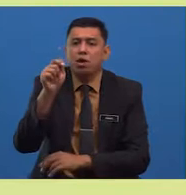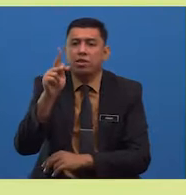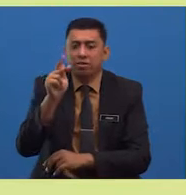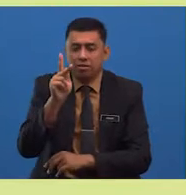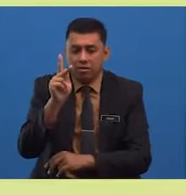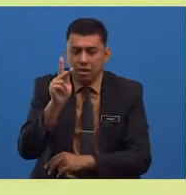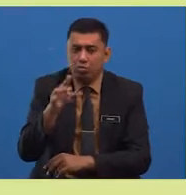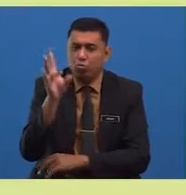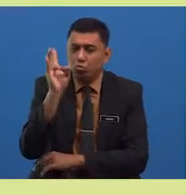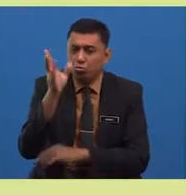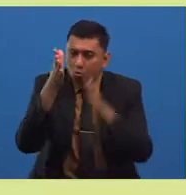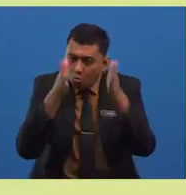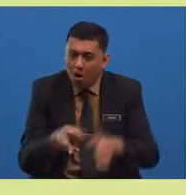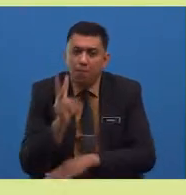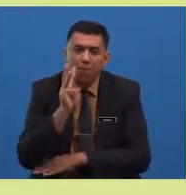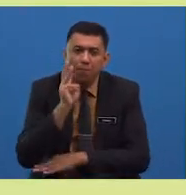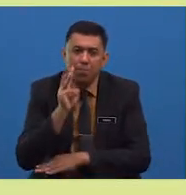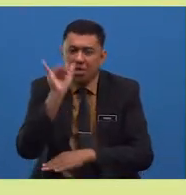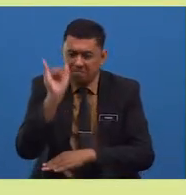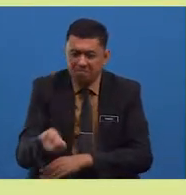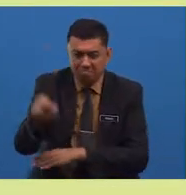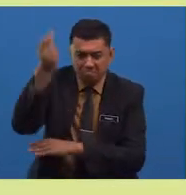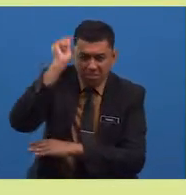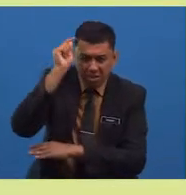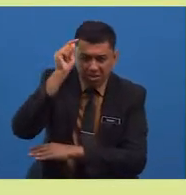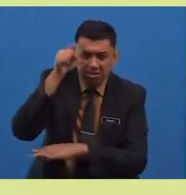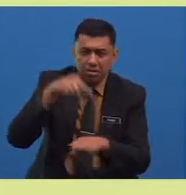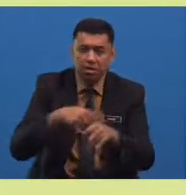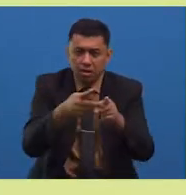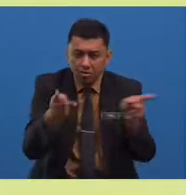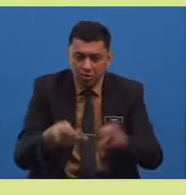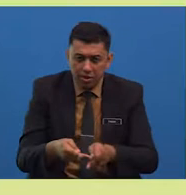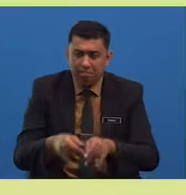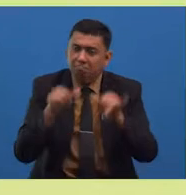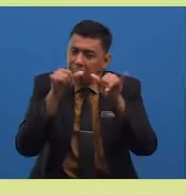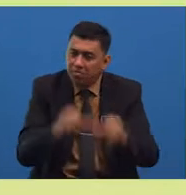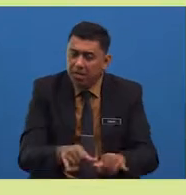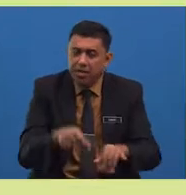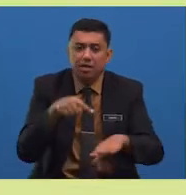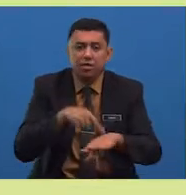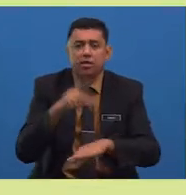tujuh orang wanita yang mandi di kolam tinggal di kayangan.